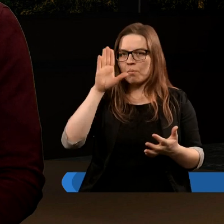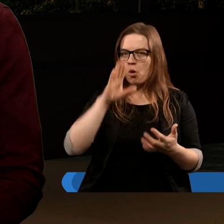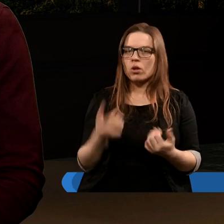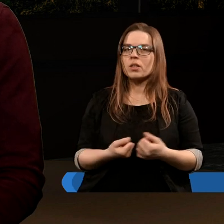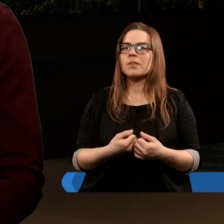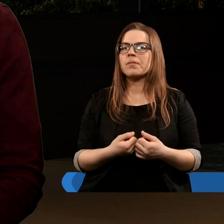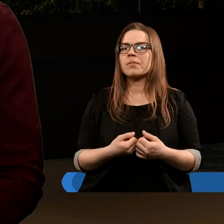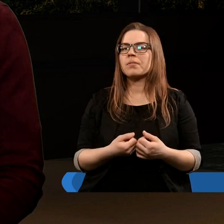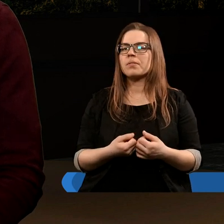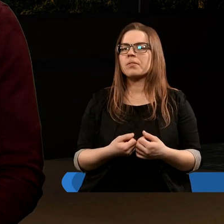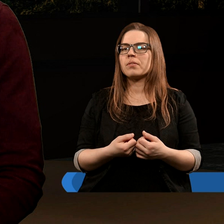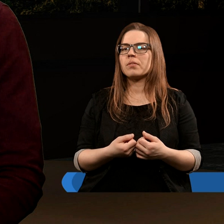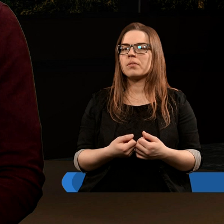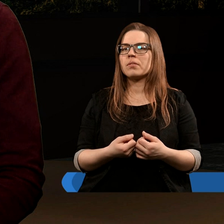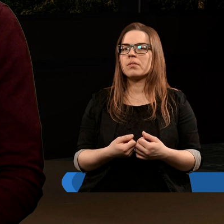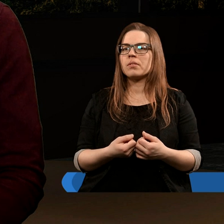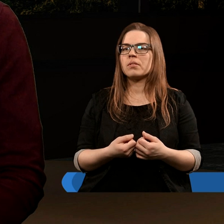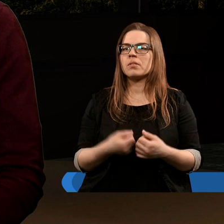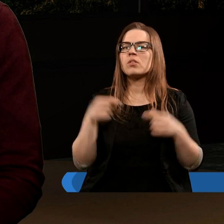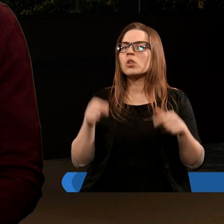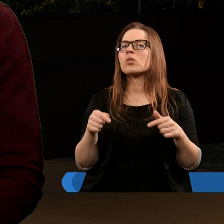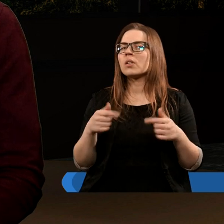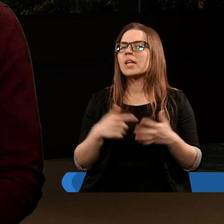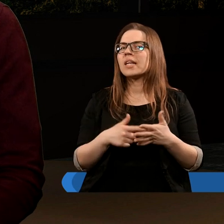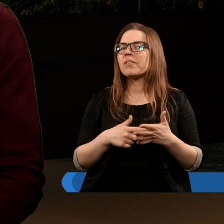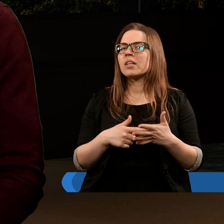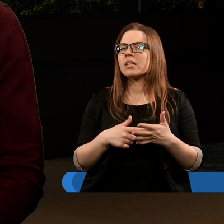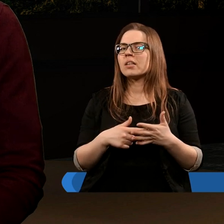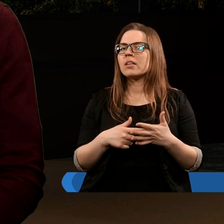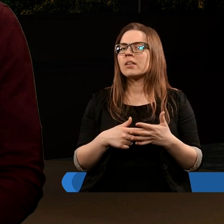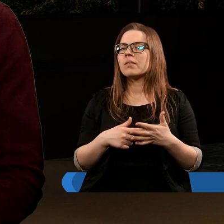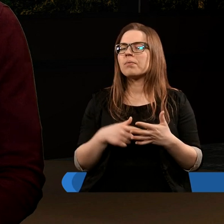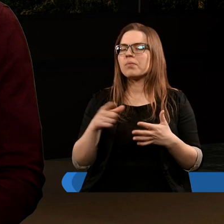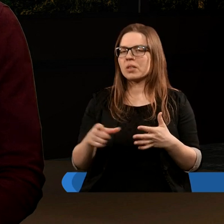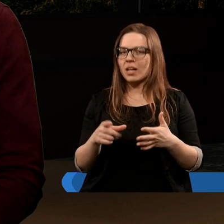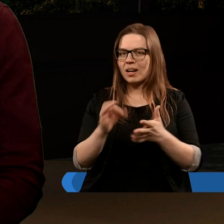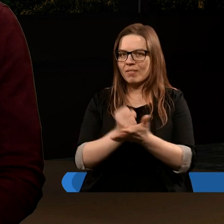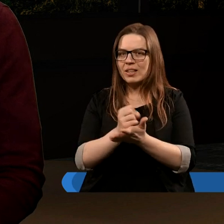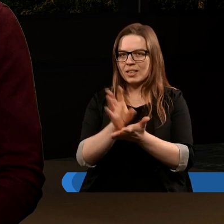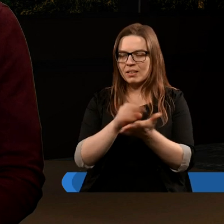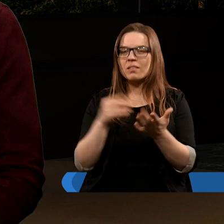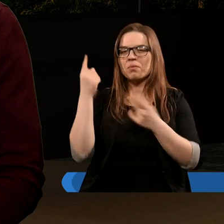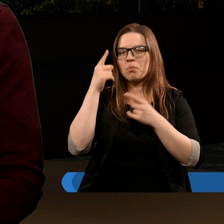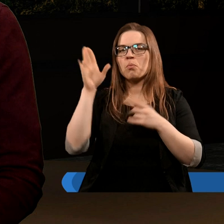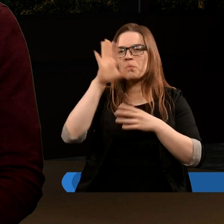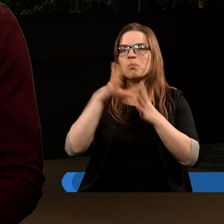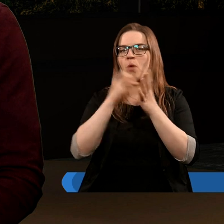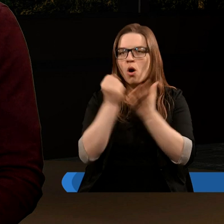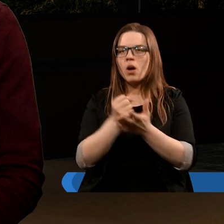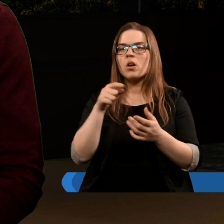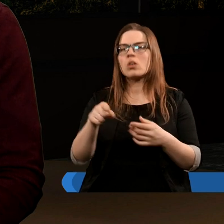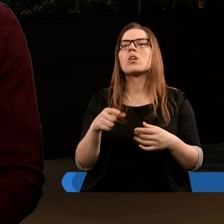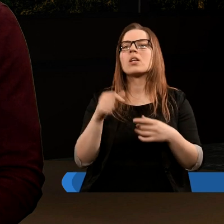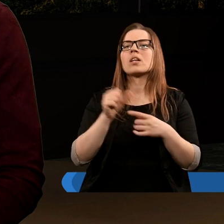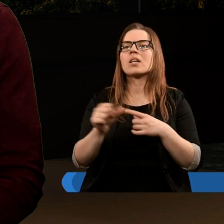I uważam, że tutaj właśnie jest to sformułowania przykazania Boże świadczy o